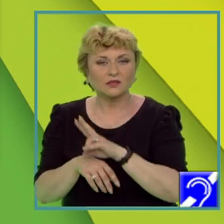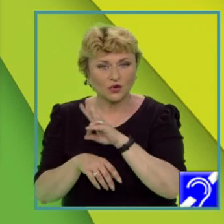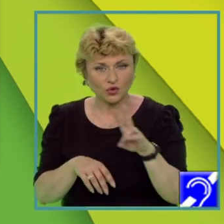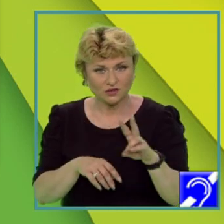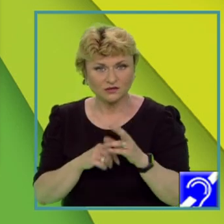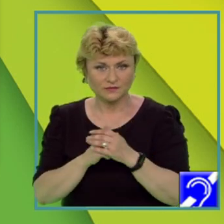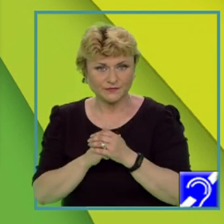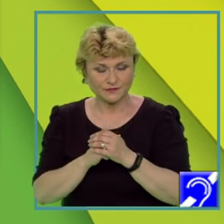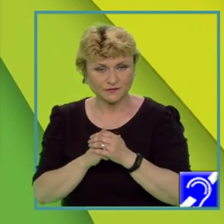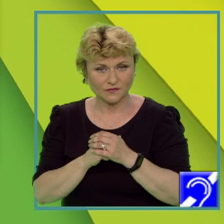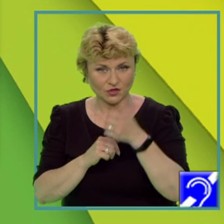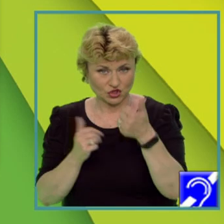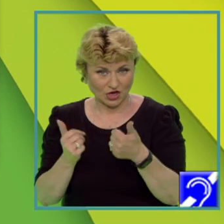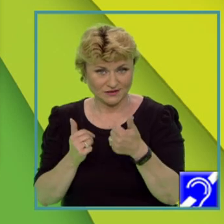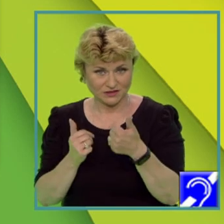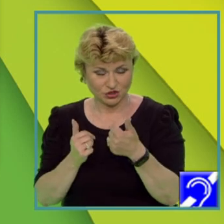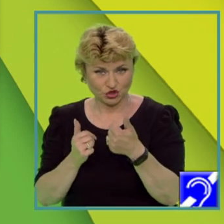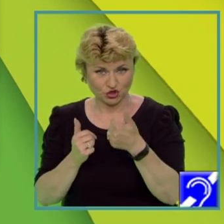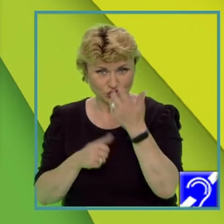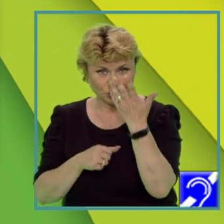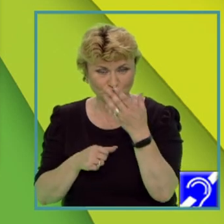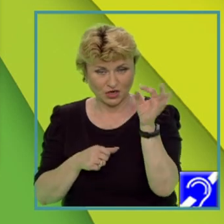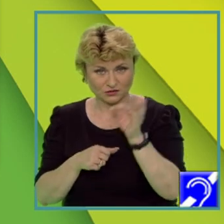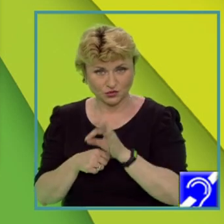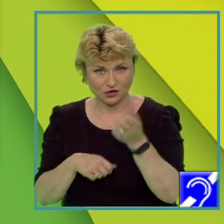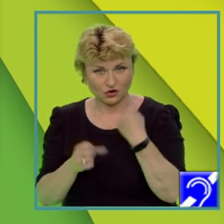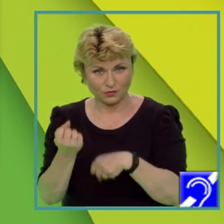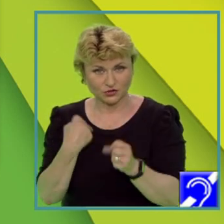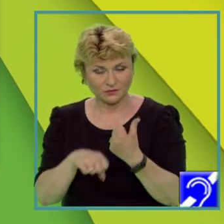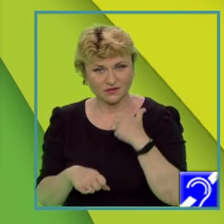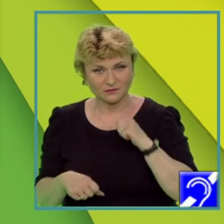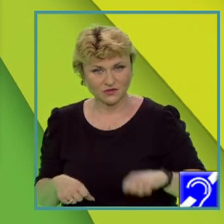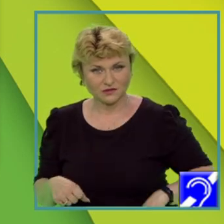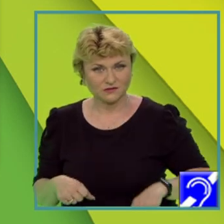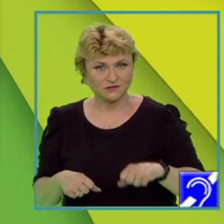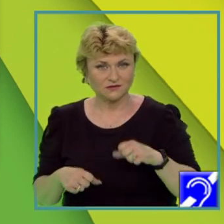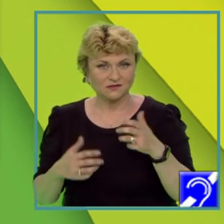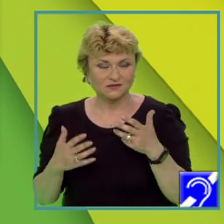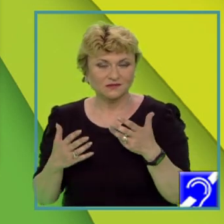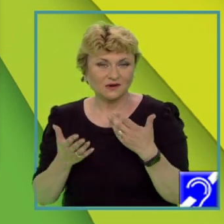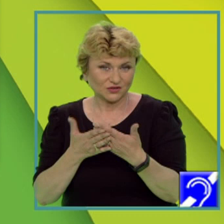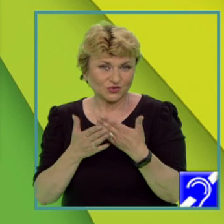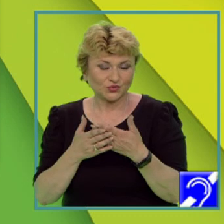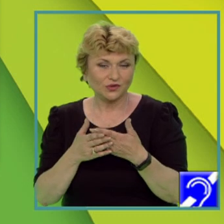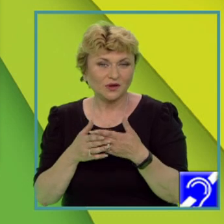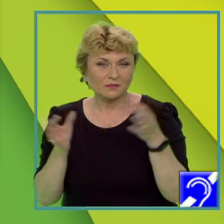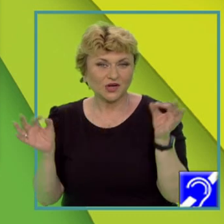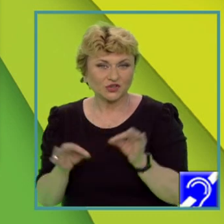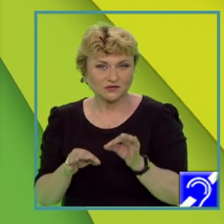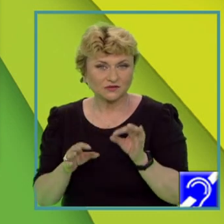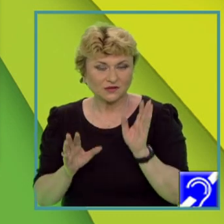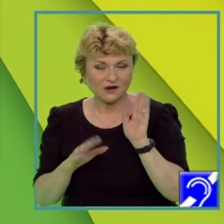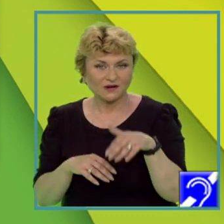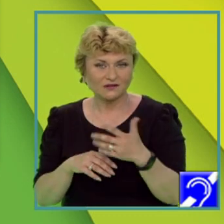între 7 și 9%. Comportamentul demografic al acestei minorități are la bază o rata